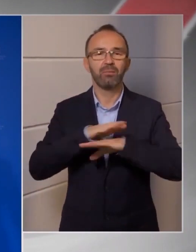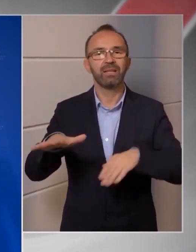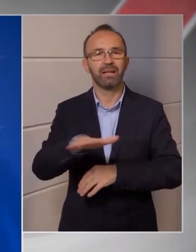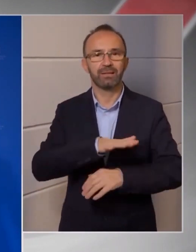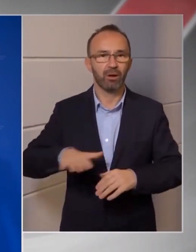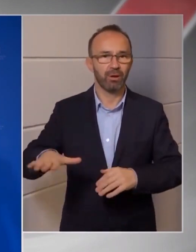Zene Zene